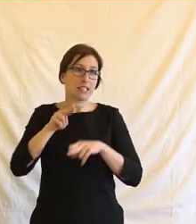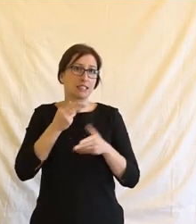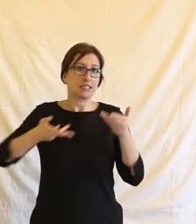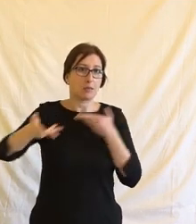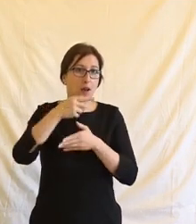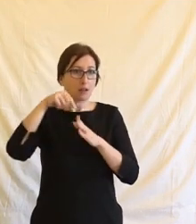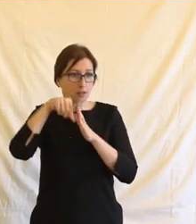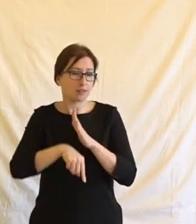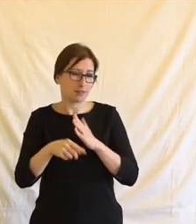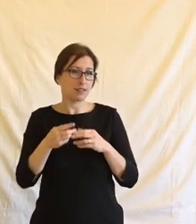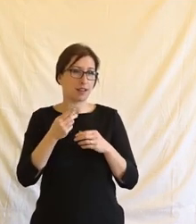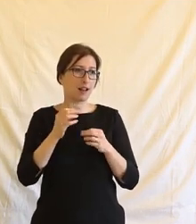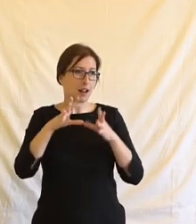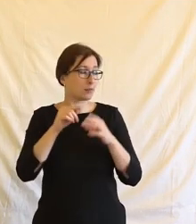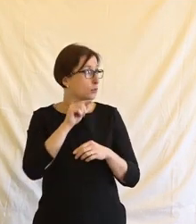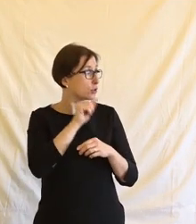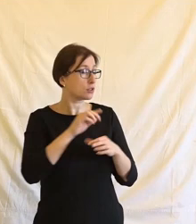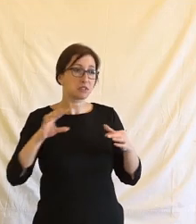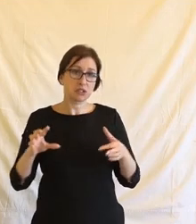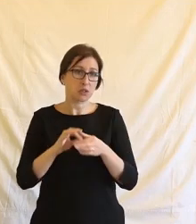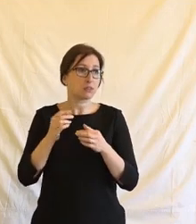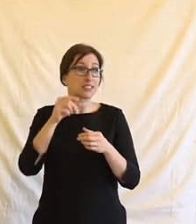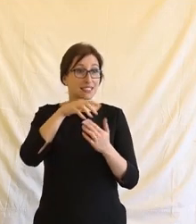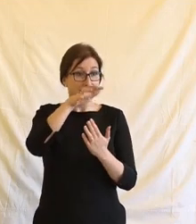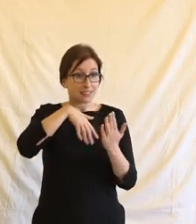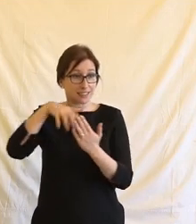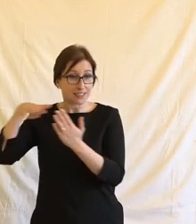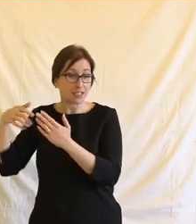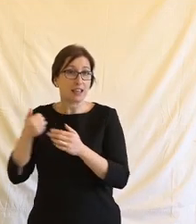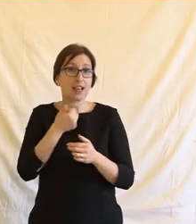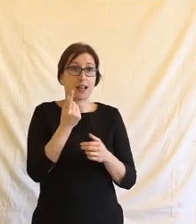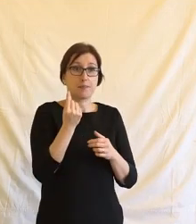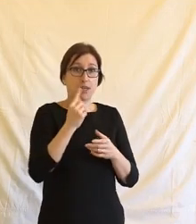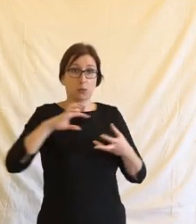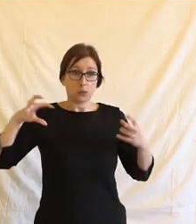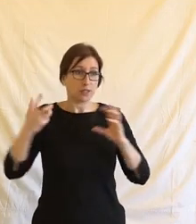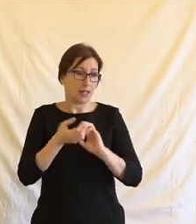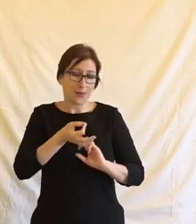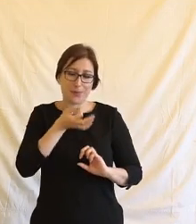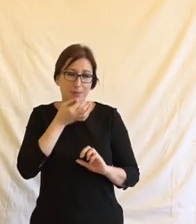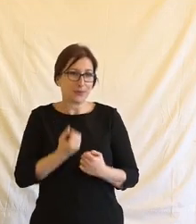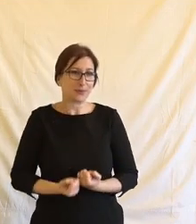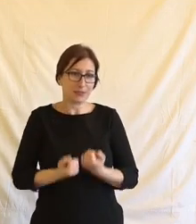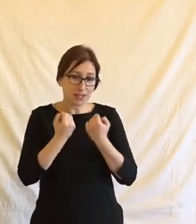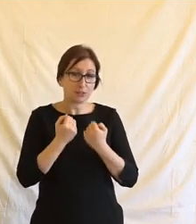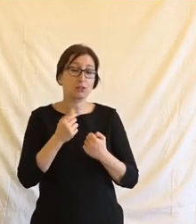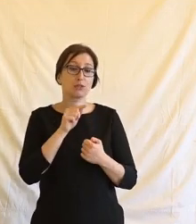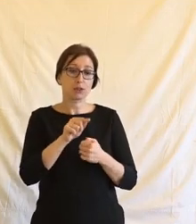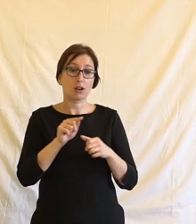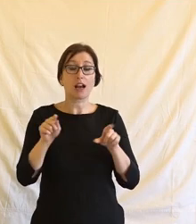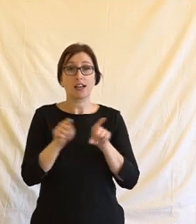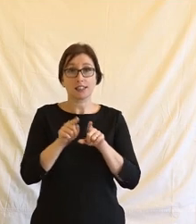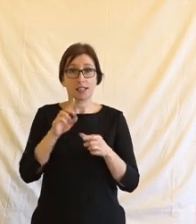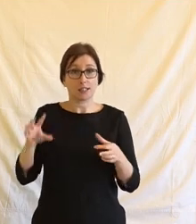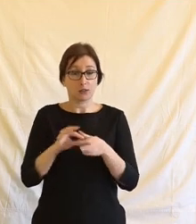debatu, protože je to opravdu drav, který sám o sobě má přes to stran, takže není možné v jedné minutě ho úplně zhrnout, ale vlastně on se zejména